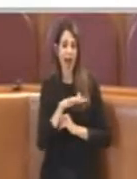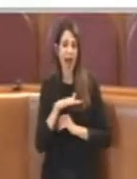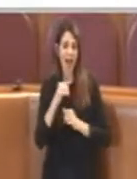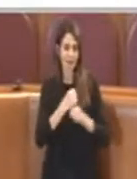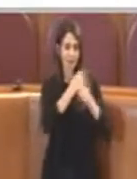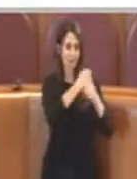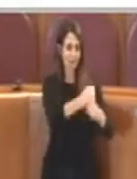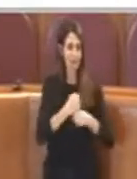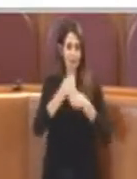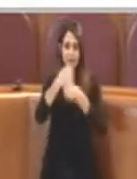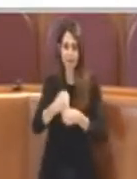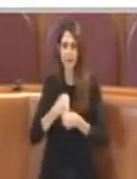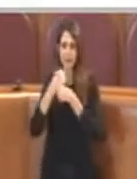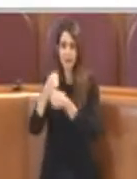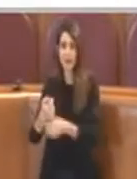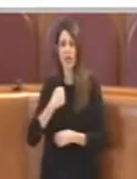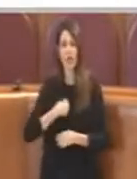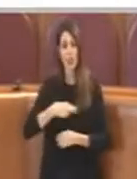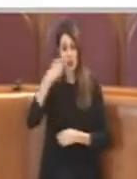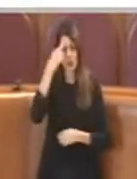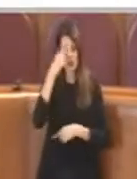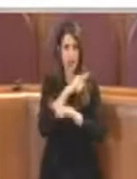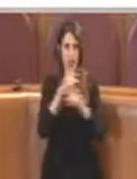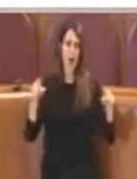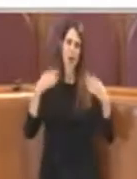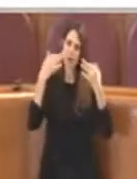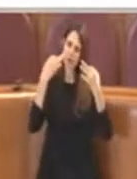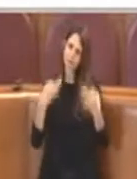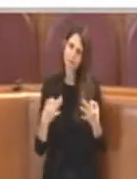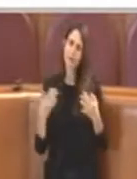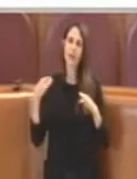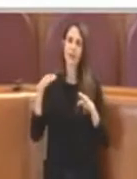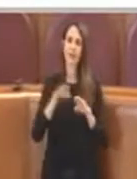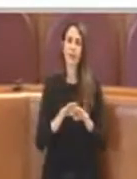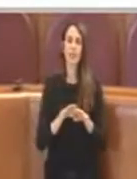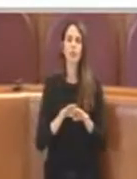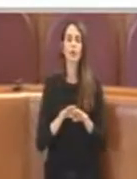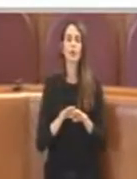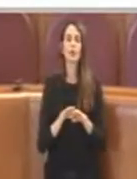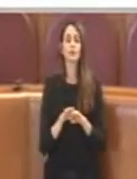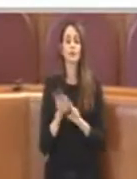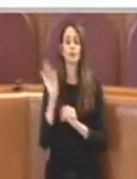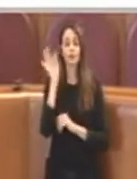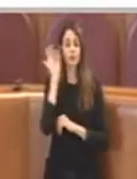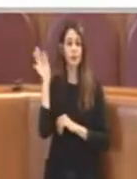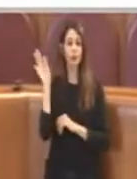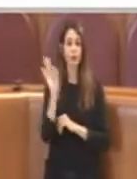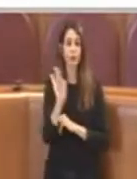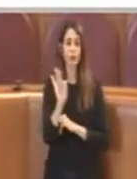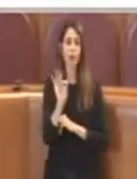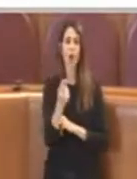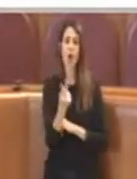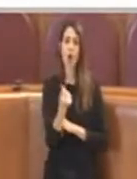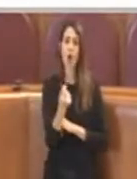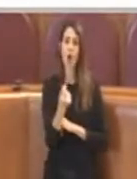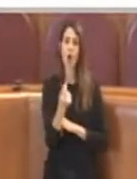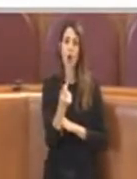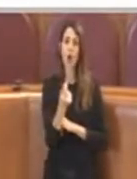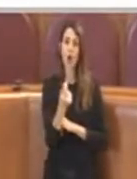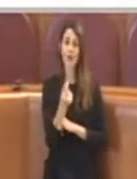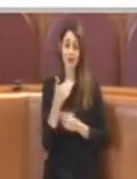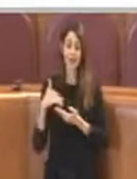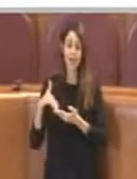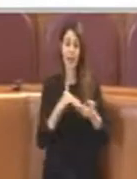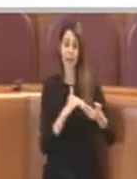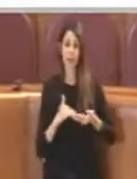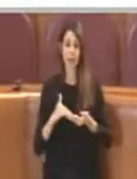darglieli, tra l'altro ricordo ancora e concludo veramente che da questo punto di vista, ovvero ridurre i costi a carico delle associazioni,